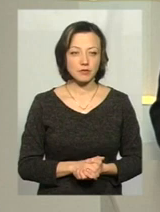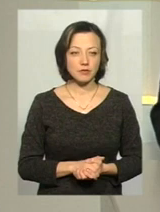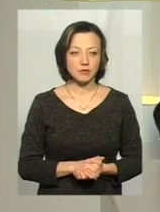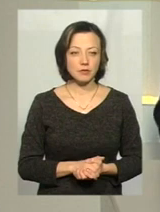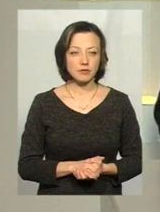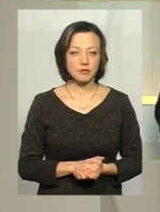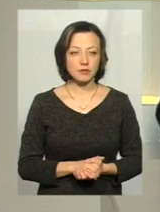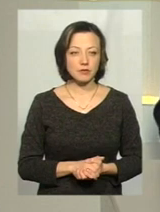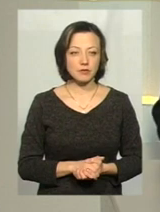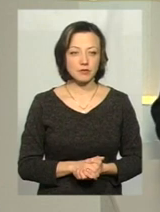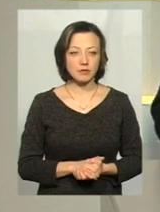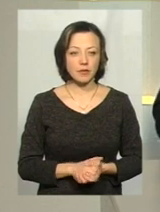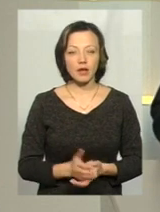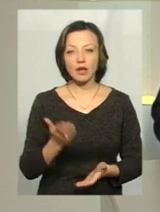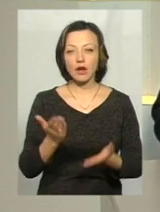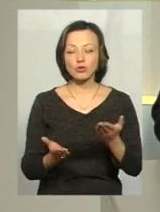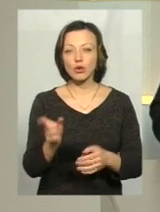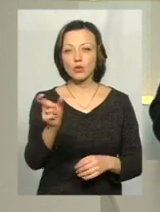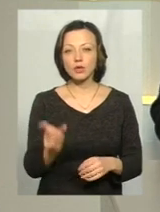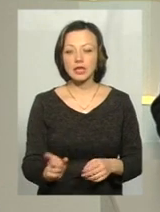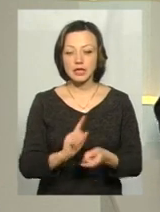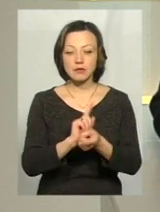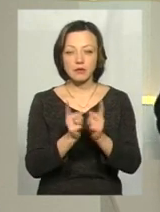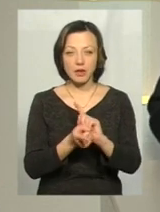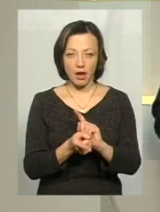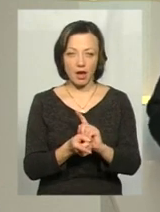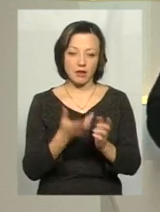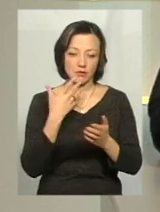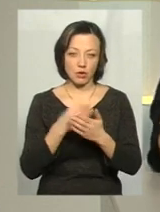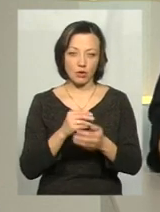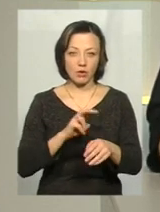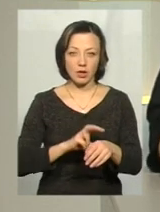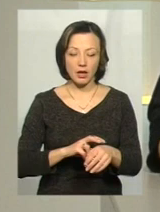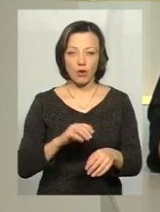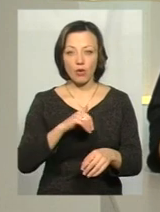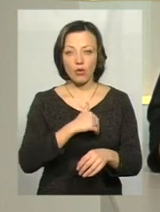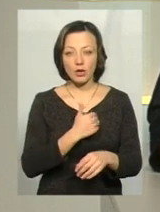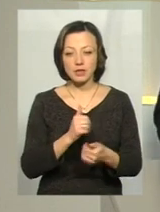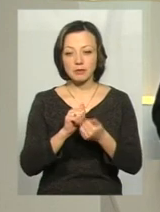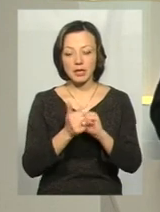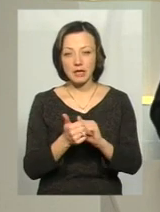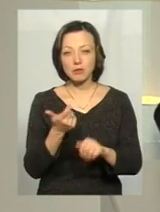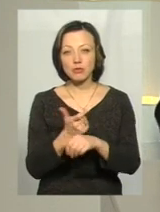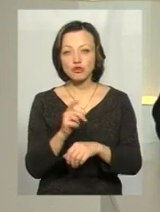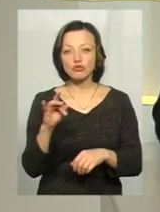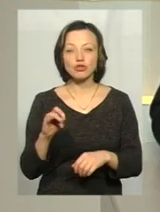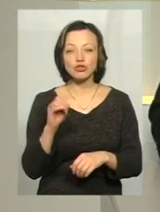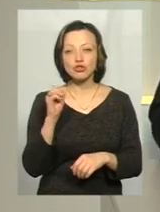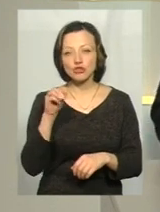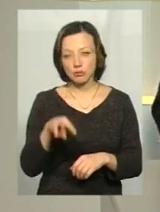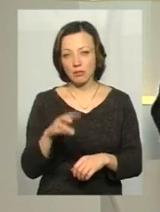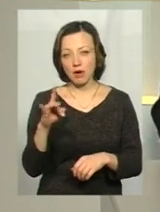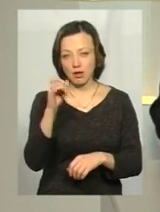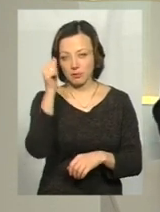людина змінює лікаря і хоче змінити більшу кількість разів, от один раз, другий,